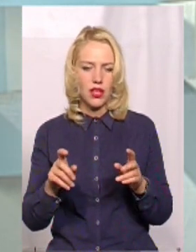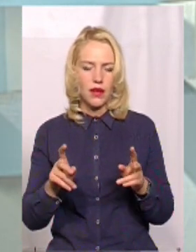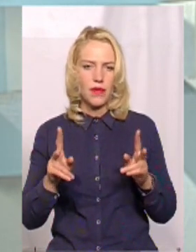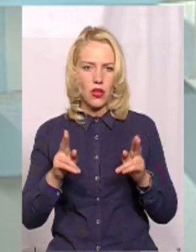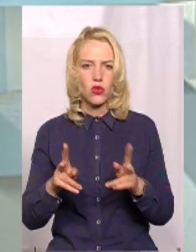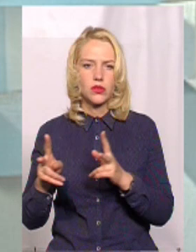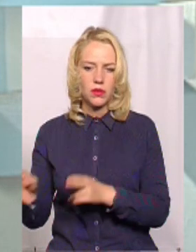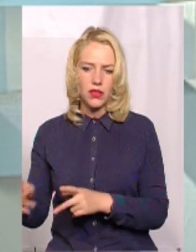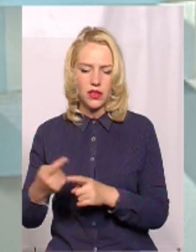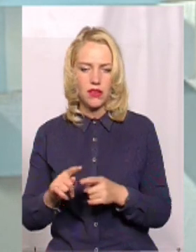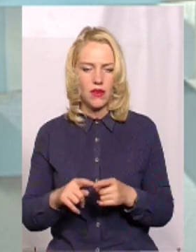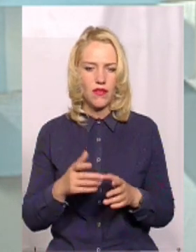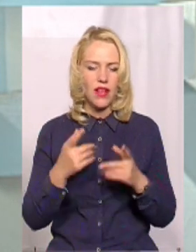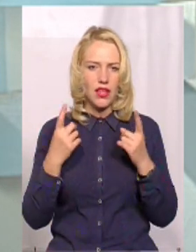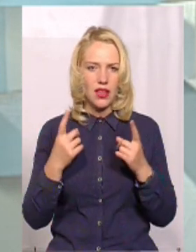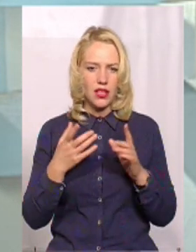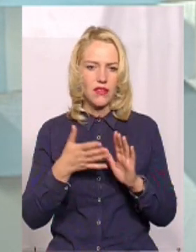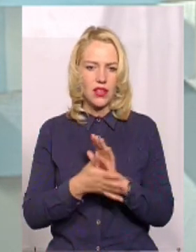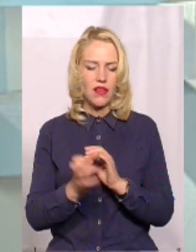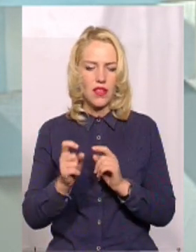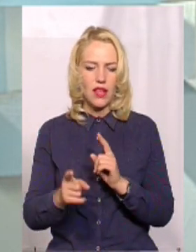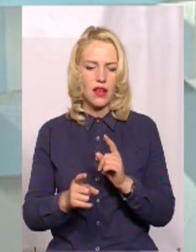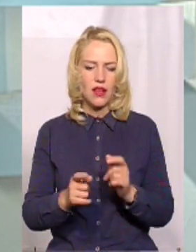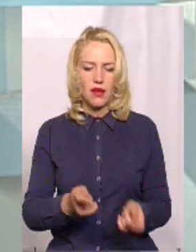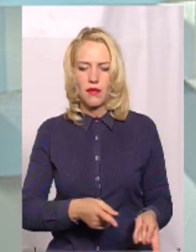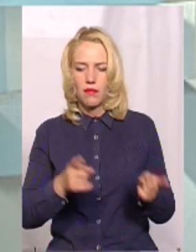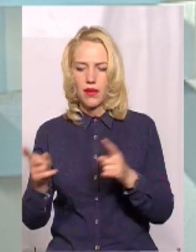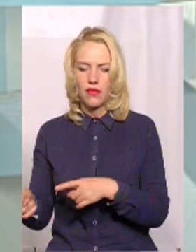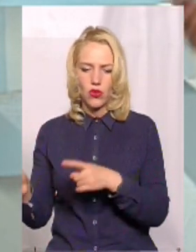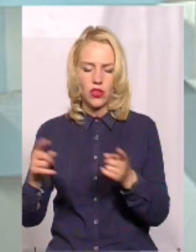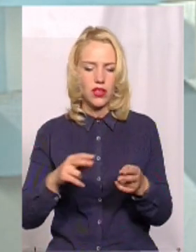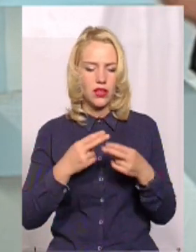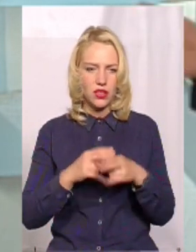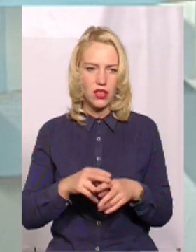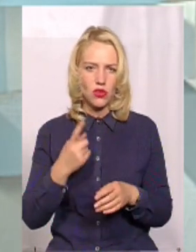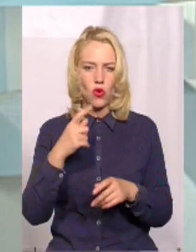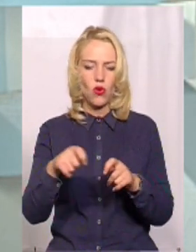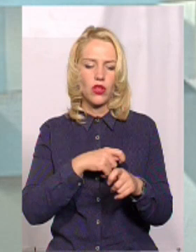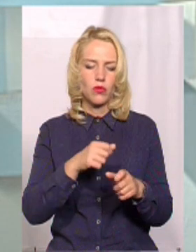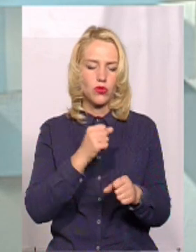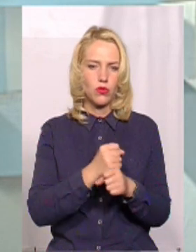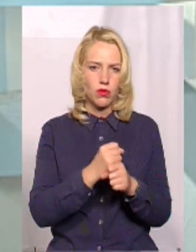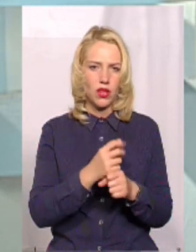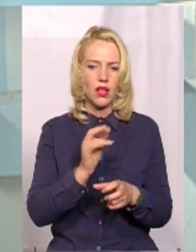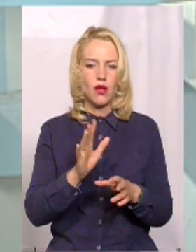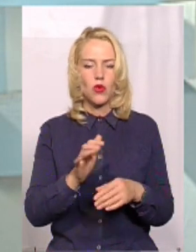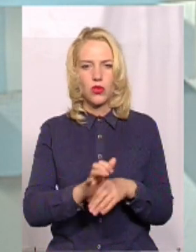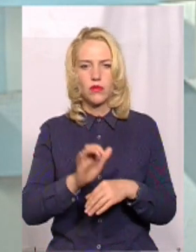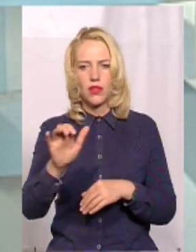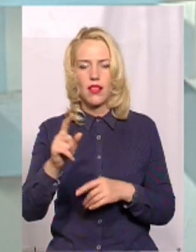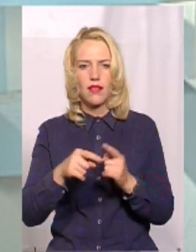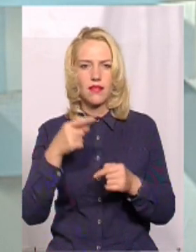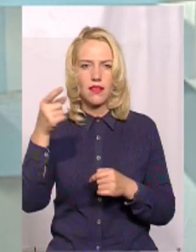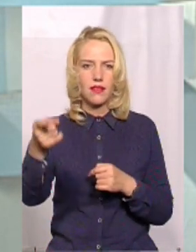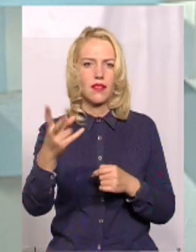витрати на перебазування техніки, зробив пів кілометра-кілометр, має перебазувати 40-50 кілометрів, знову